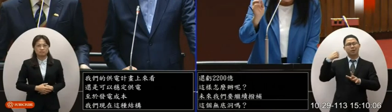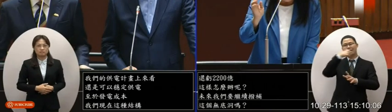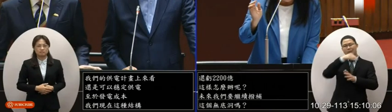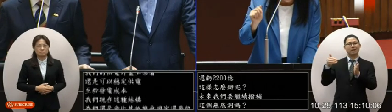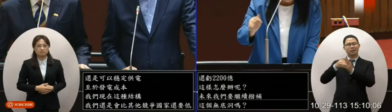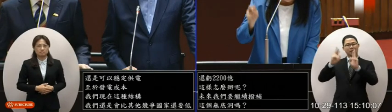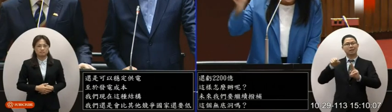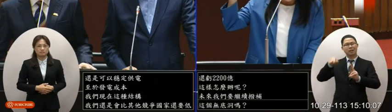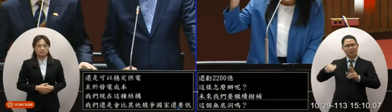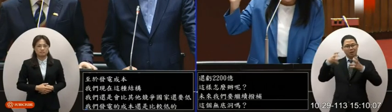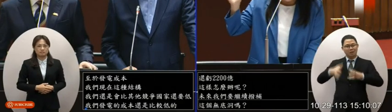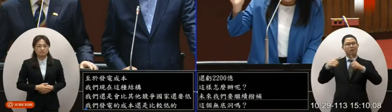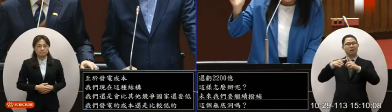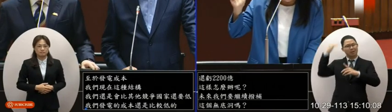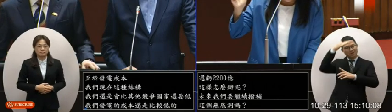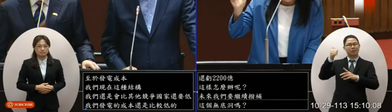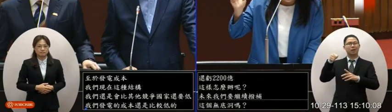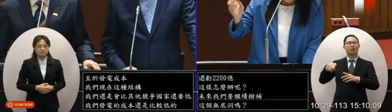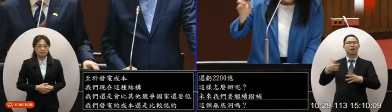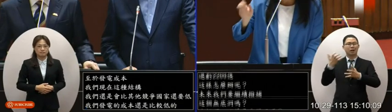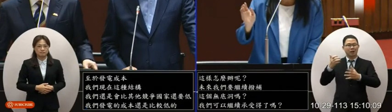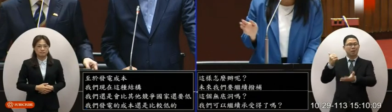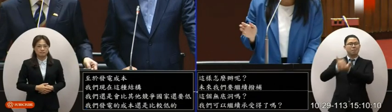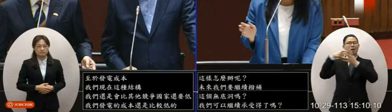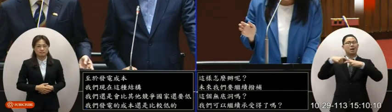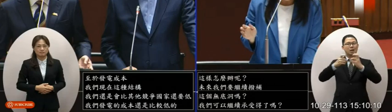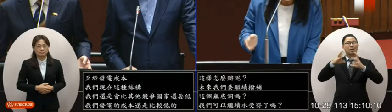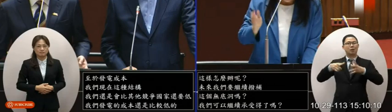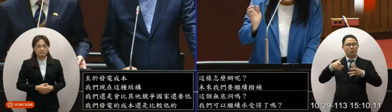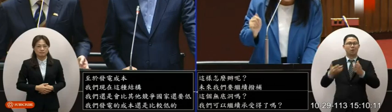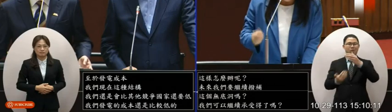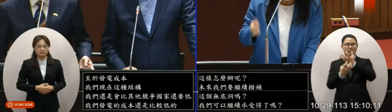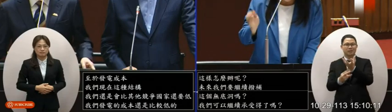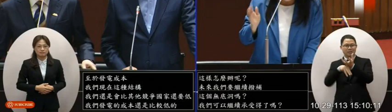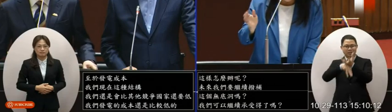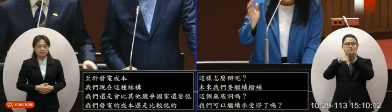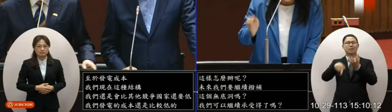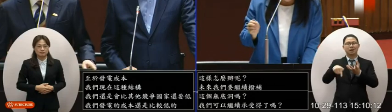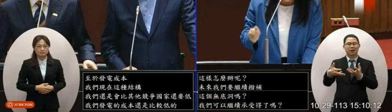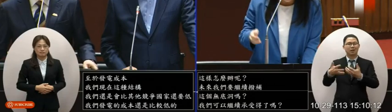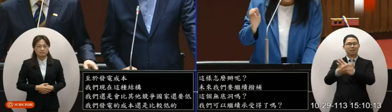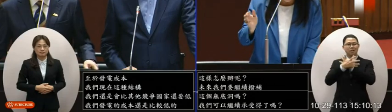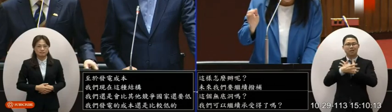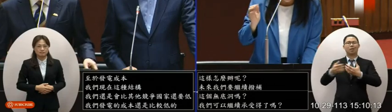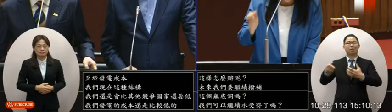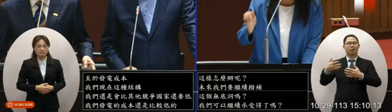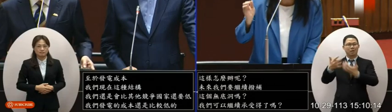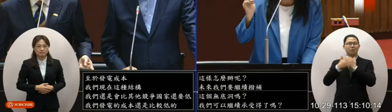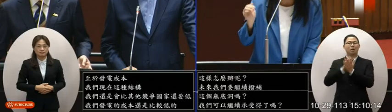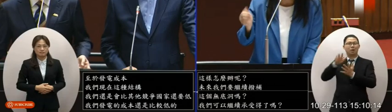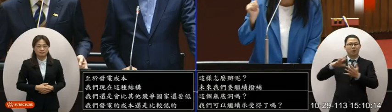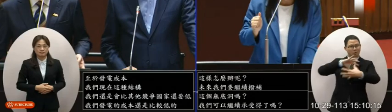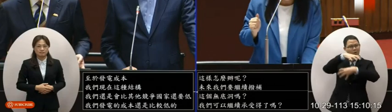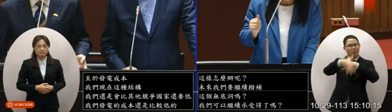辦人鄭崇華他剛剛得了這個李國鼎獎獲獎之後呢他就說全世界都知道核電最